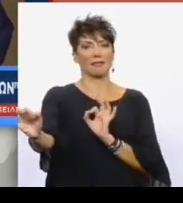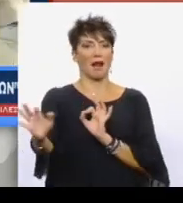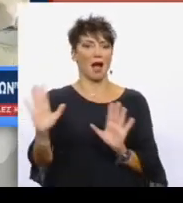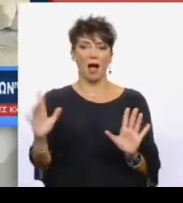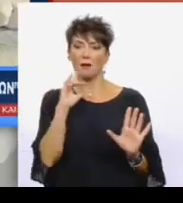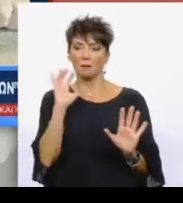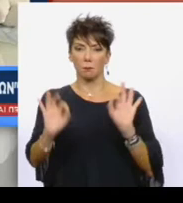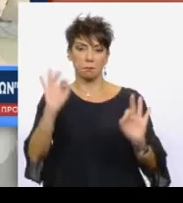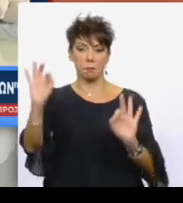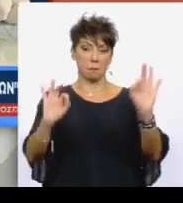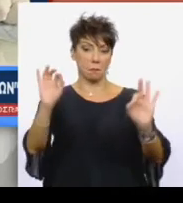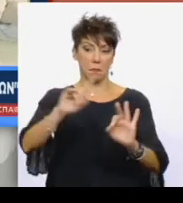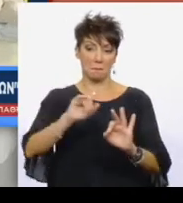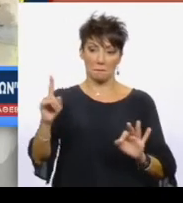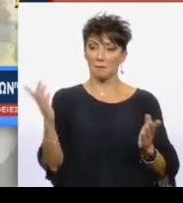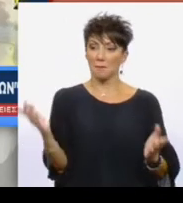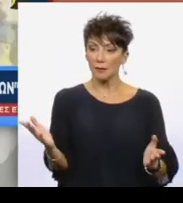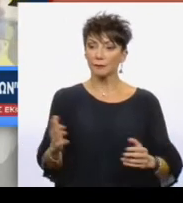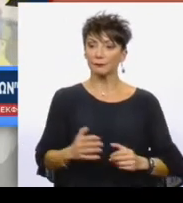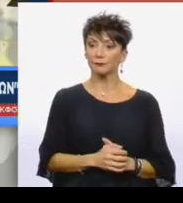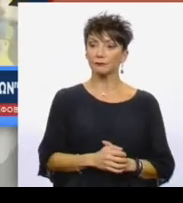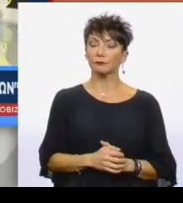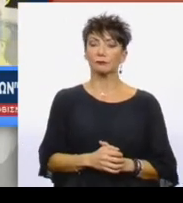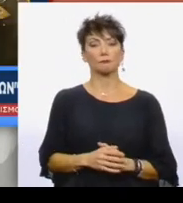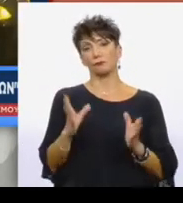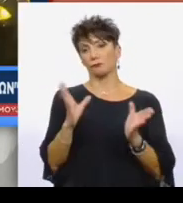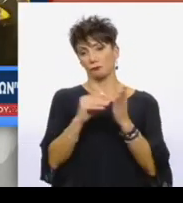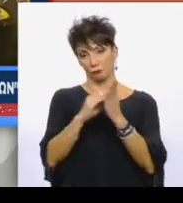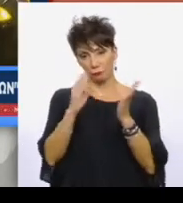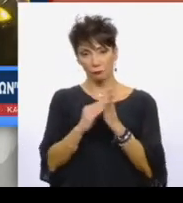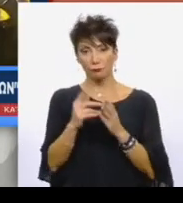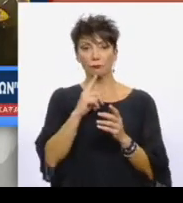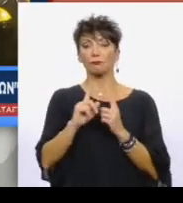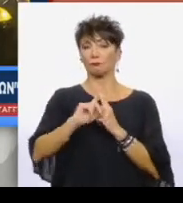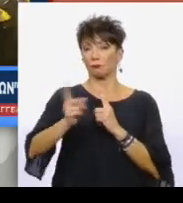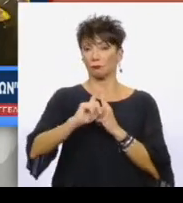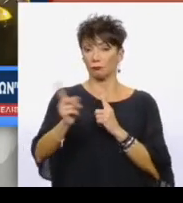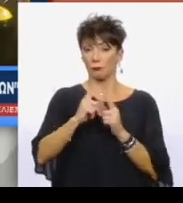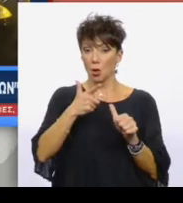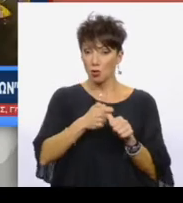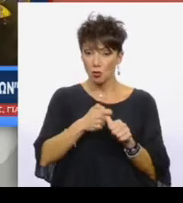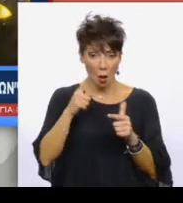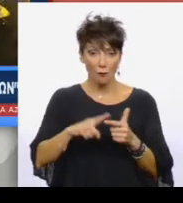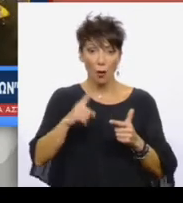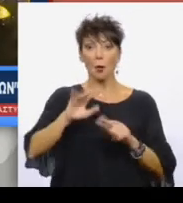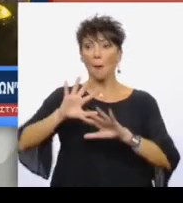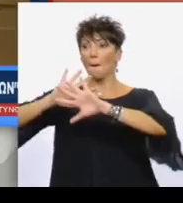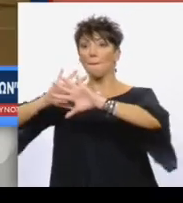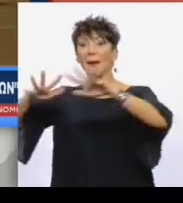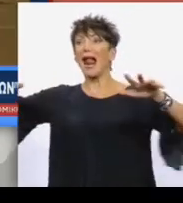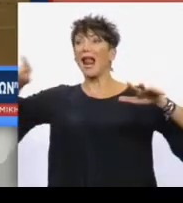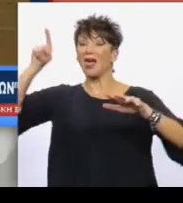Σε σημεία που έχουμε εντοπίσει όπως είναι τα μέσα μαζικής μεταφοράς, το παραλιακό μέτωπο της